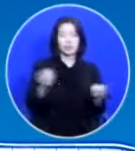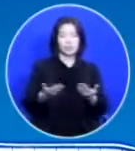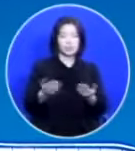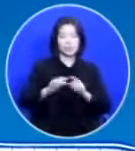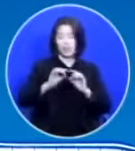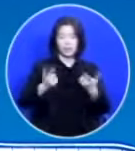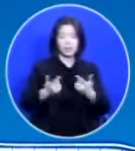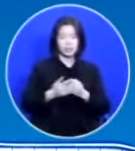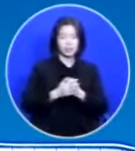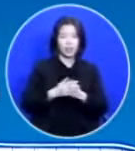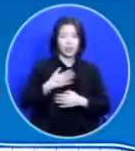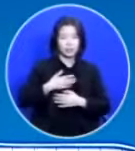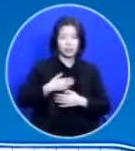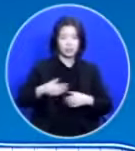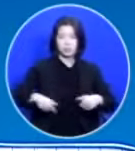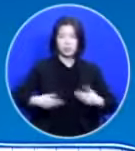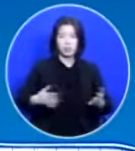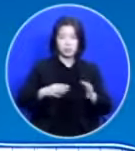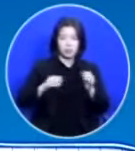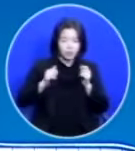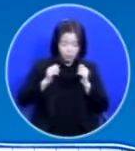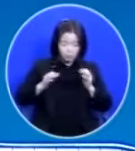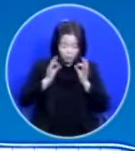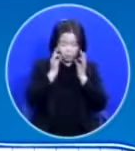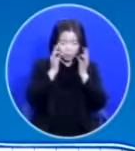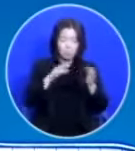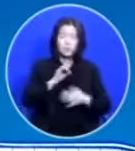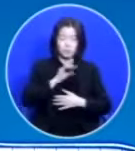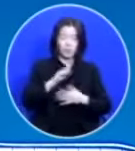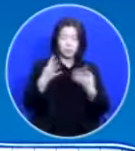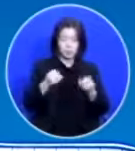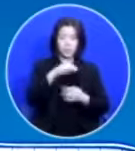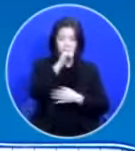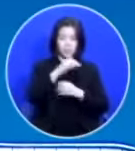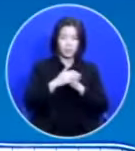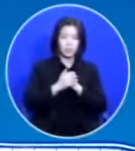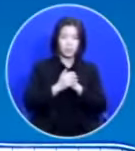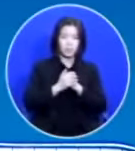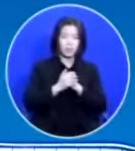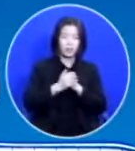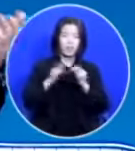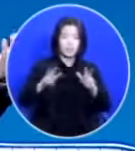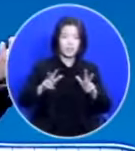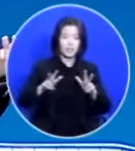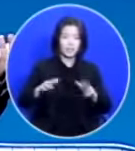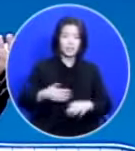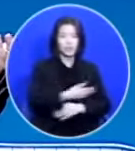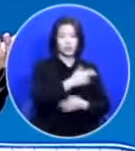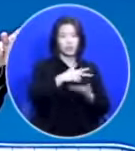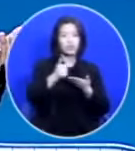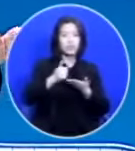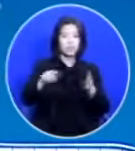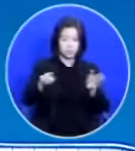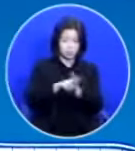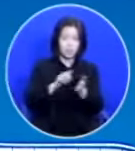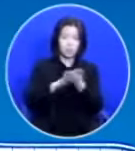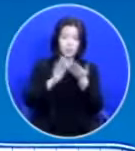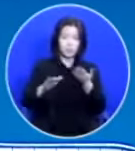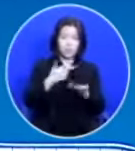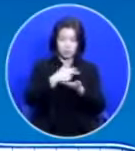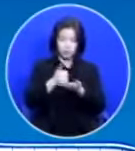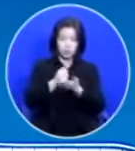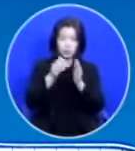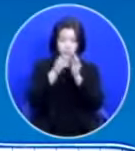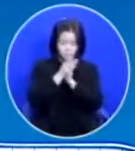그동안 쓸데없이 노력만 많이 했습니다 이제는 주님을 믿겠습니다 주님이